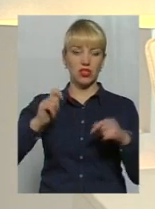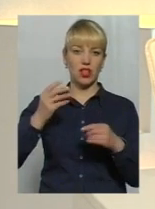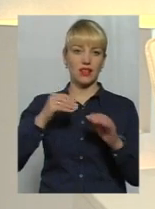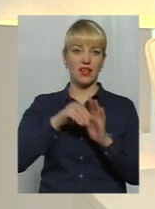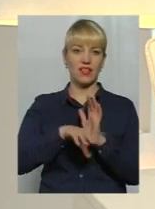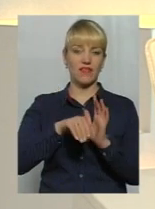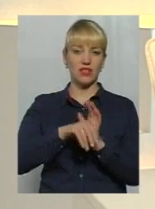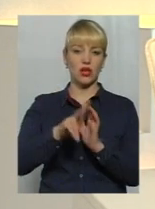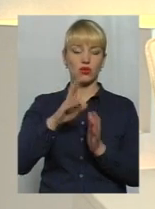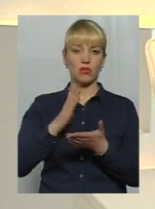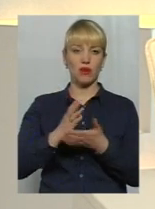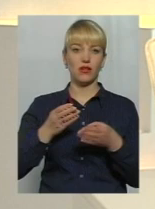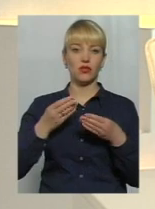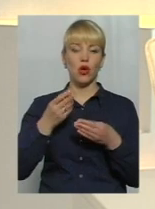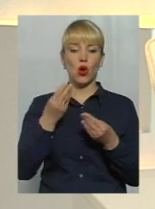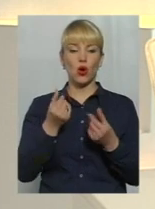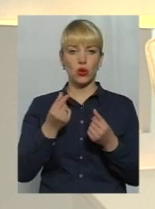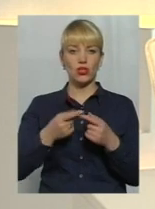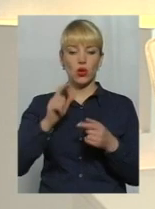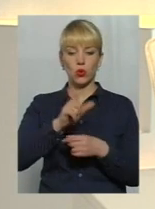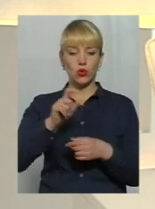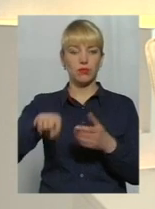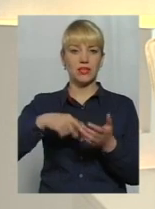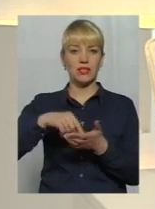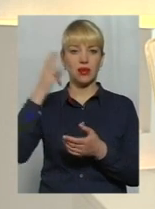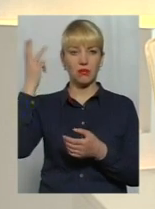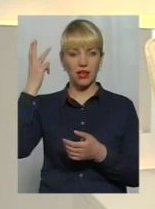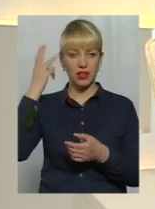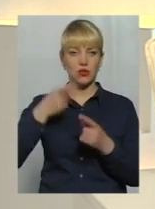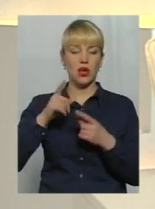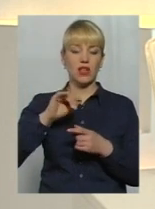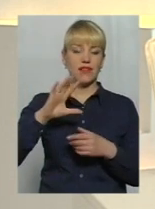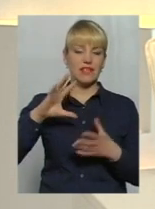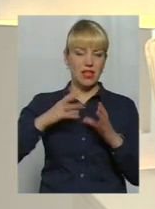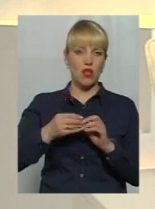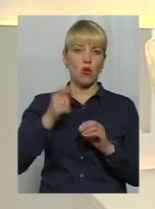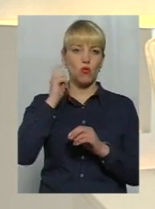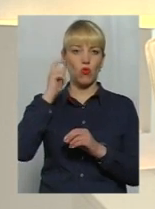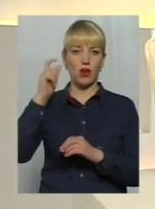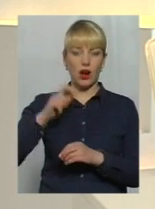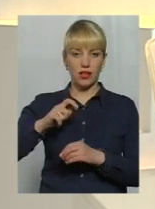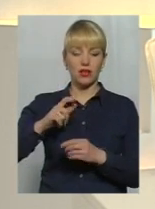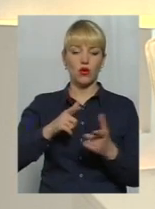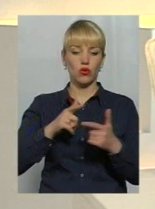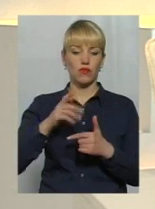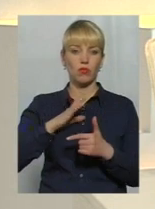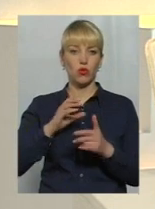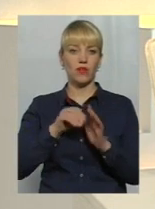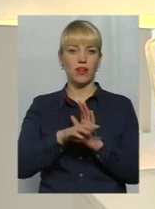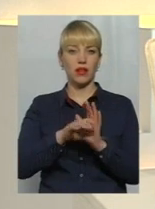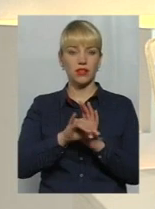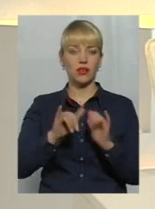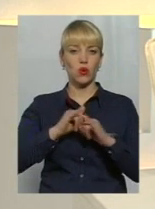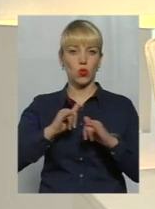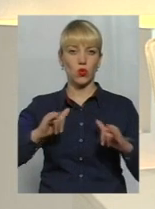гроші, власне, мешканці Хмельницького, Хмельниччини, загалом України, готові були вкладати їх у розвиток